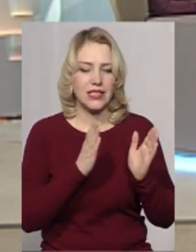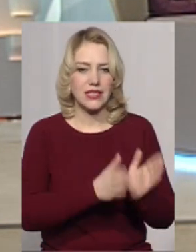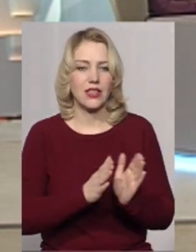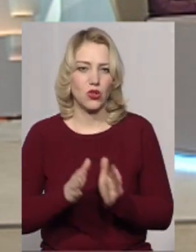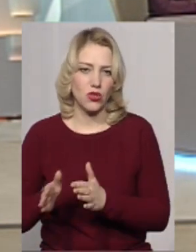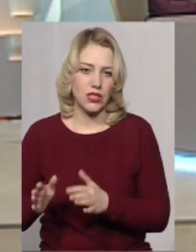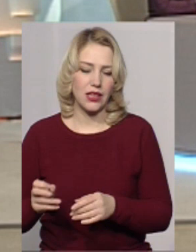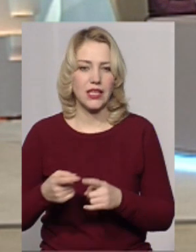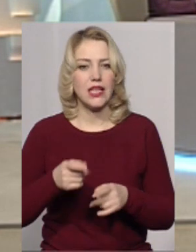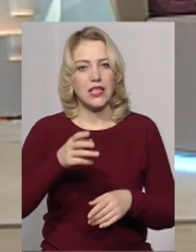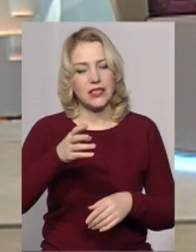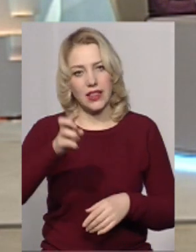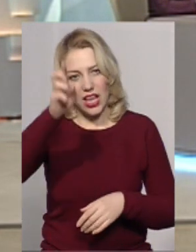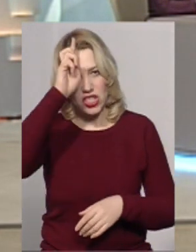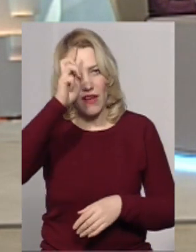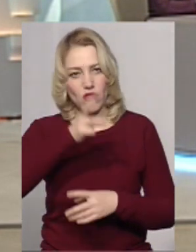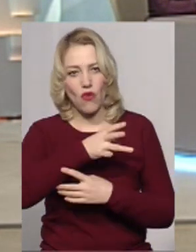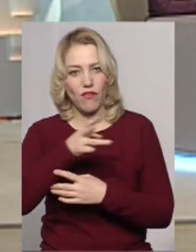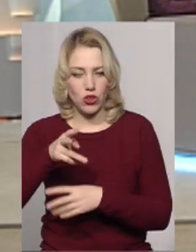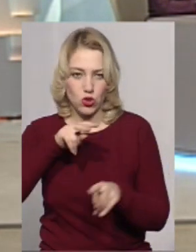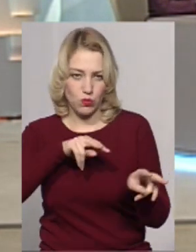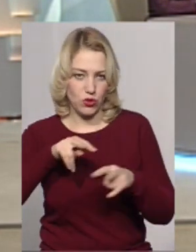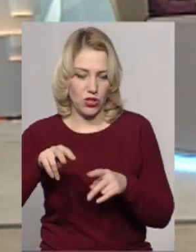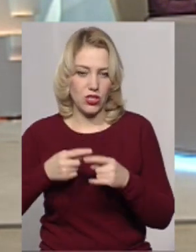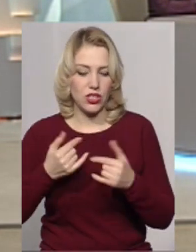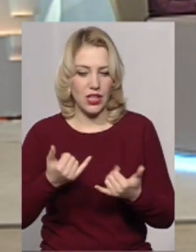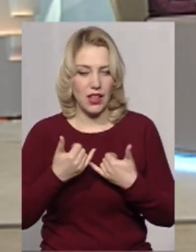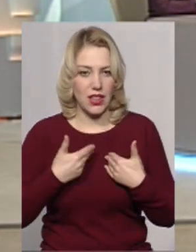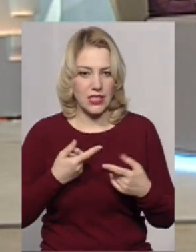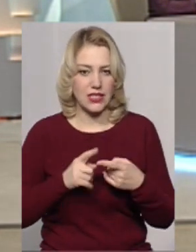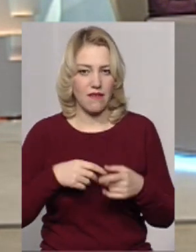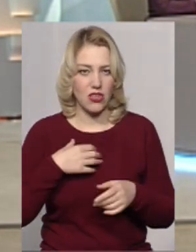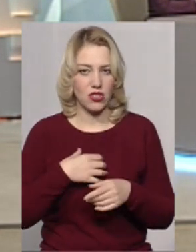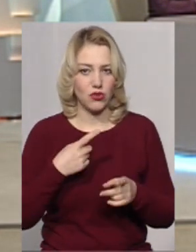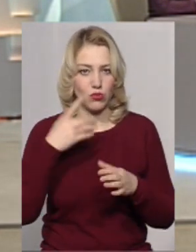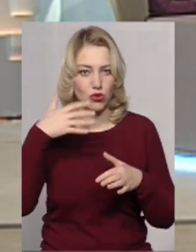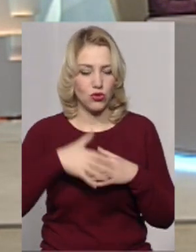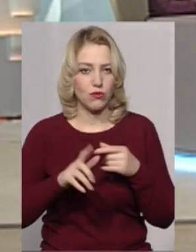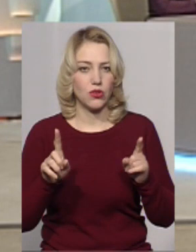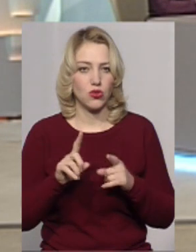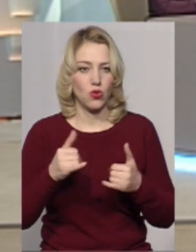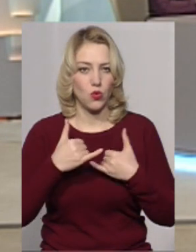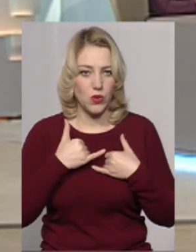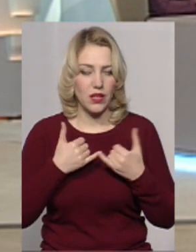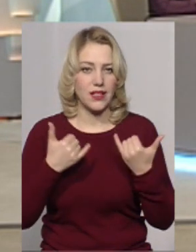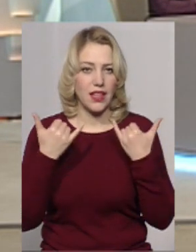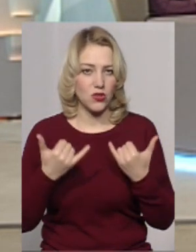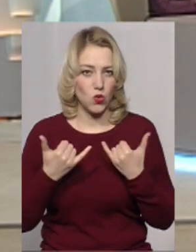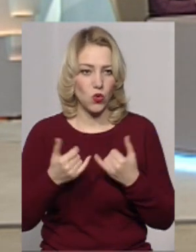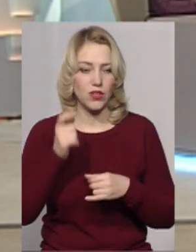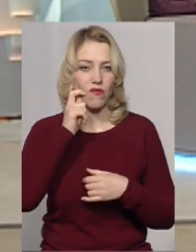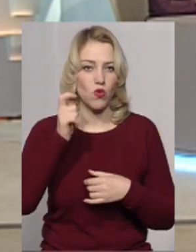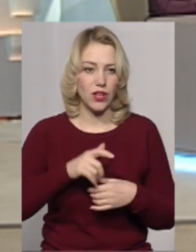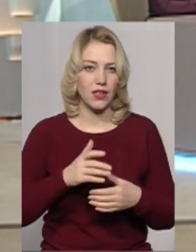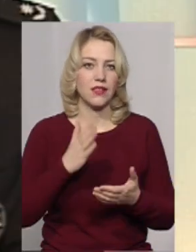відеоспостереження. Для нас це також важливо, тому що ви розумієте, що в нас на сьогодні в